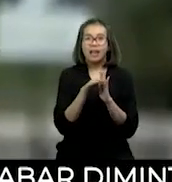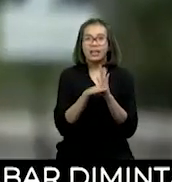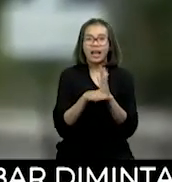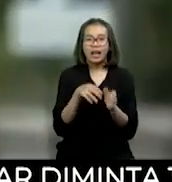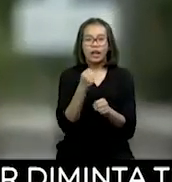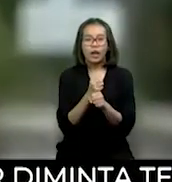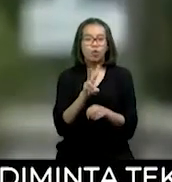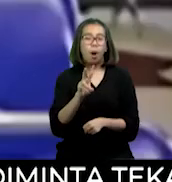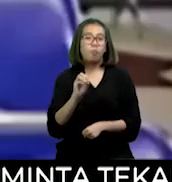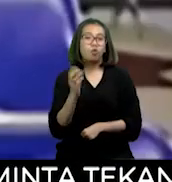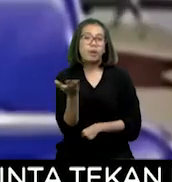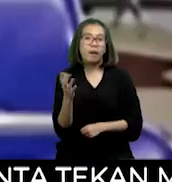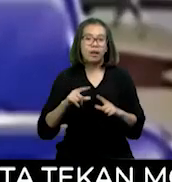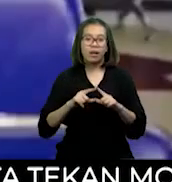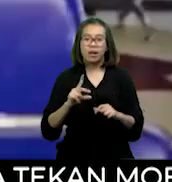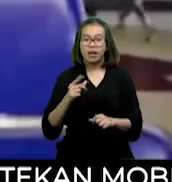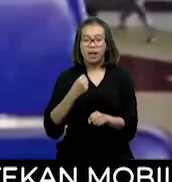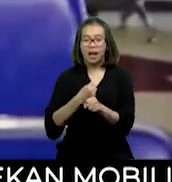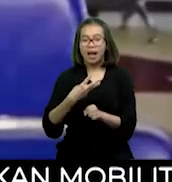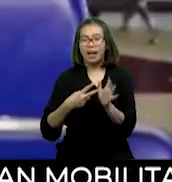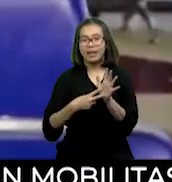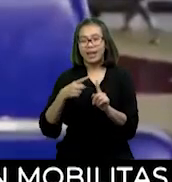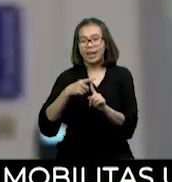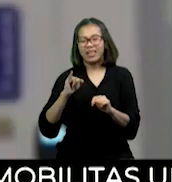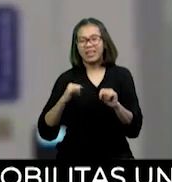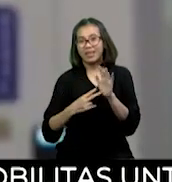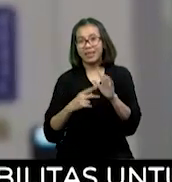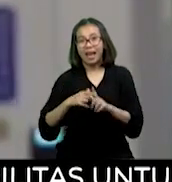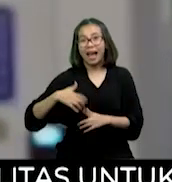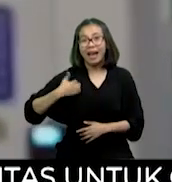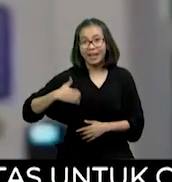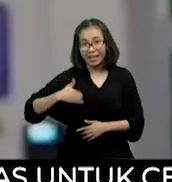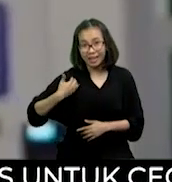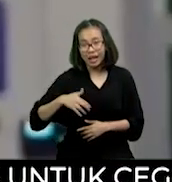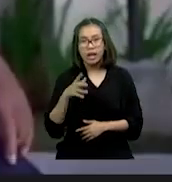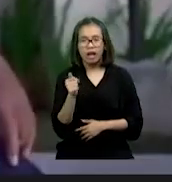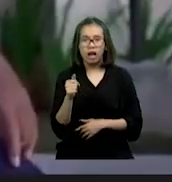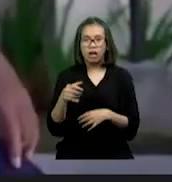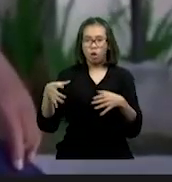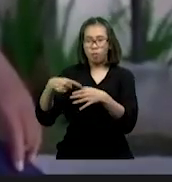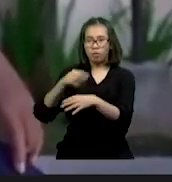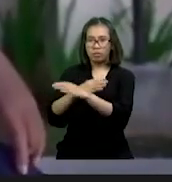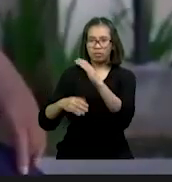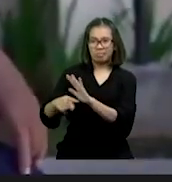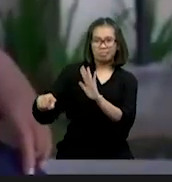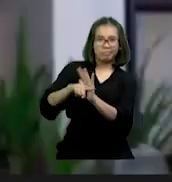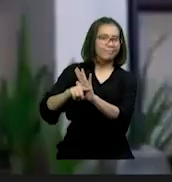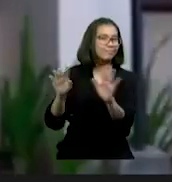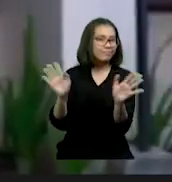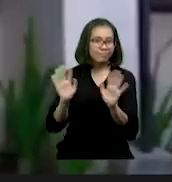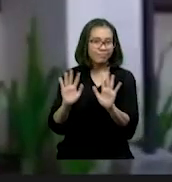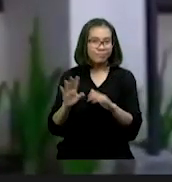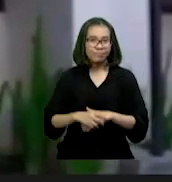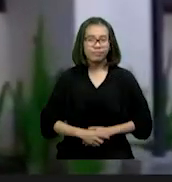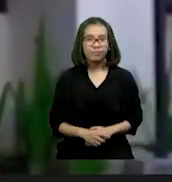2018. Oleh sebab itu, stikmasi terhadap penyandang disabilitas harus dilepaskan. Tim Liputan, AINews melaporkan.